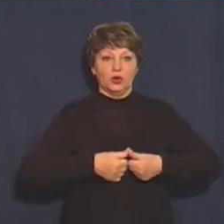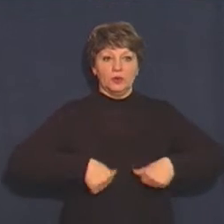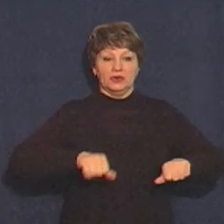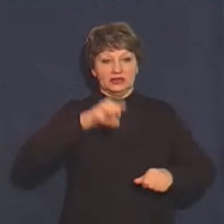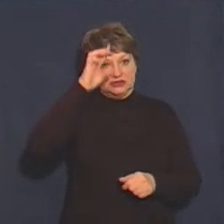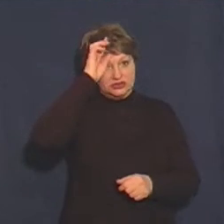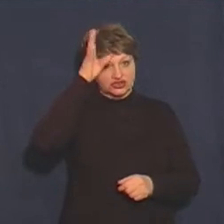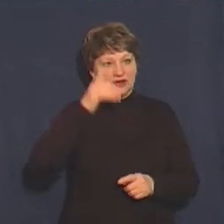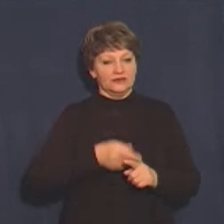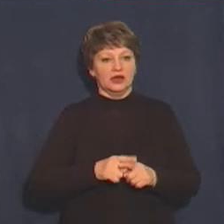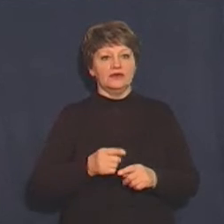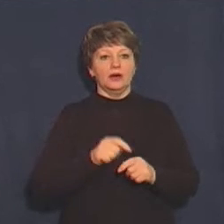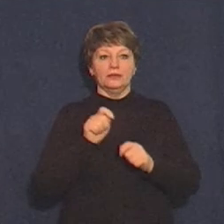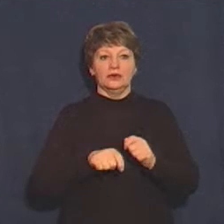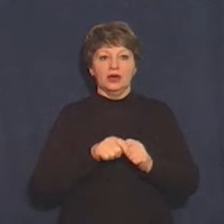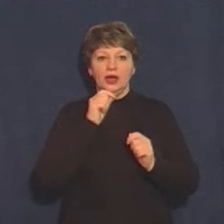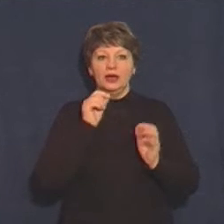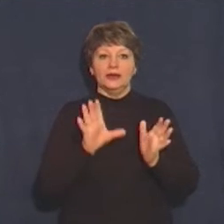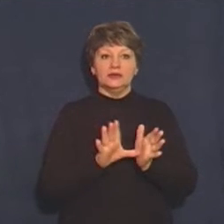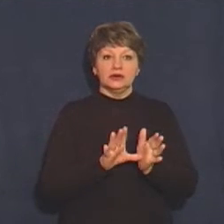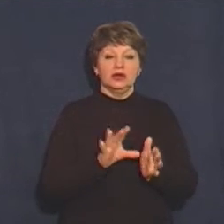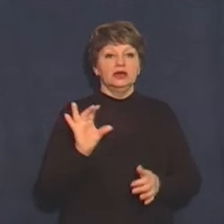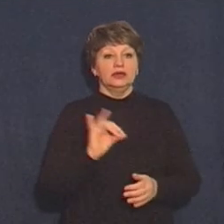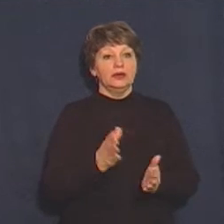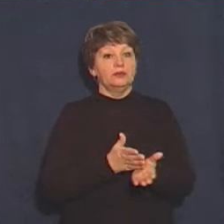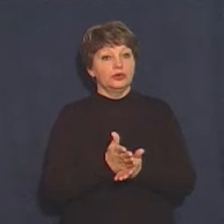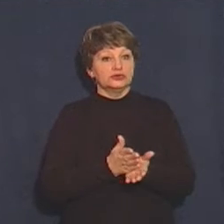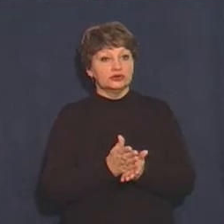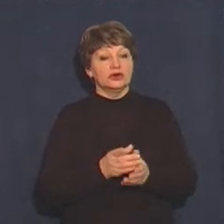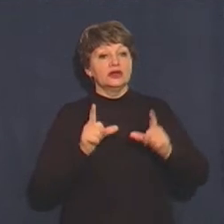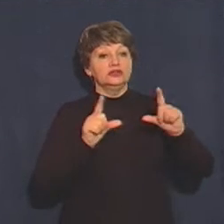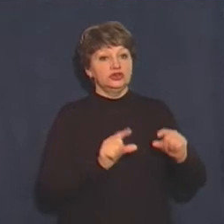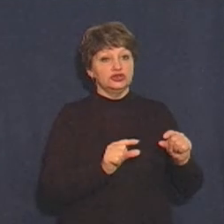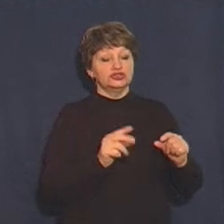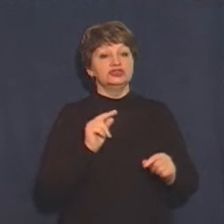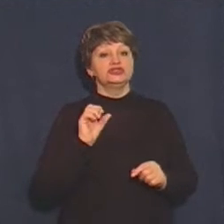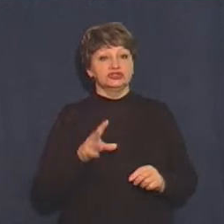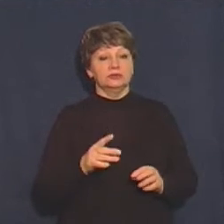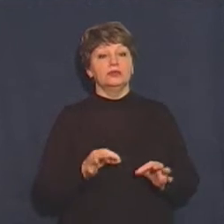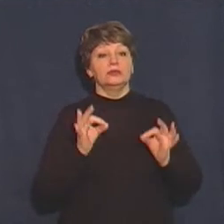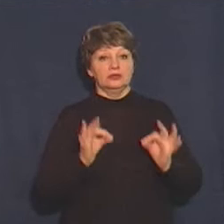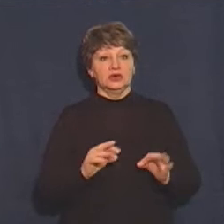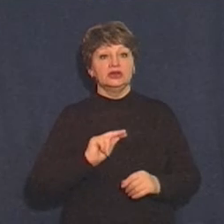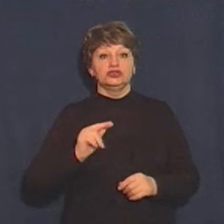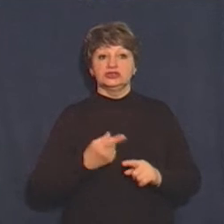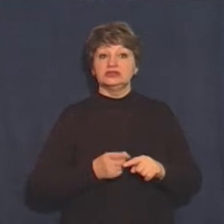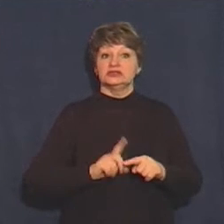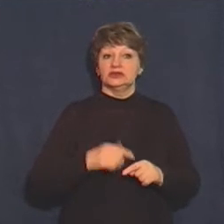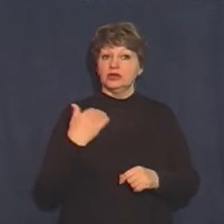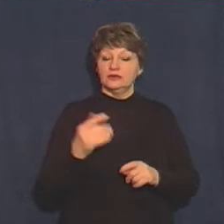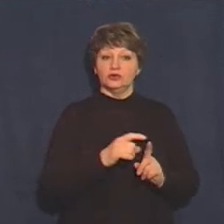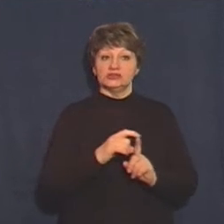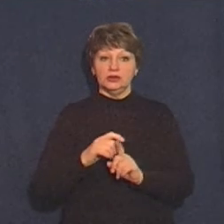регулювання у сферах енергетики та комунальних послуг нижчий реальної вартості водопостачання. Через це, з його слів, у